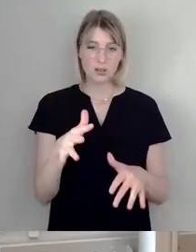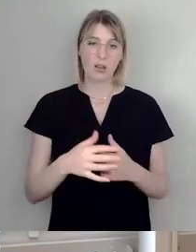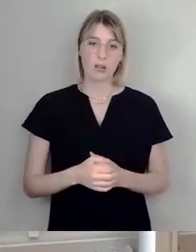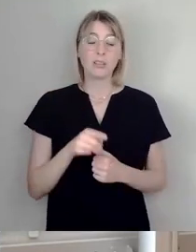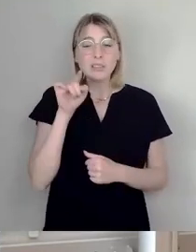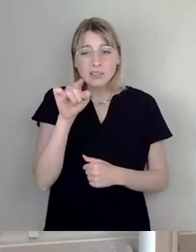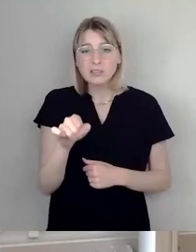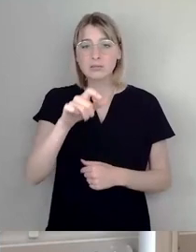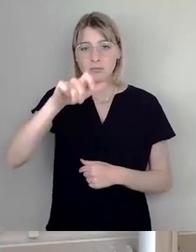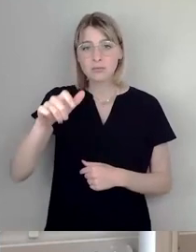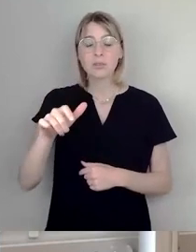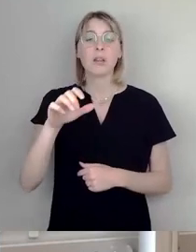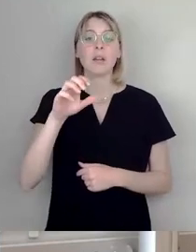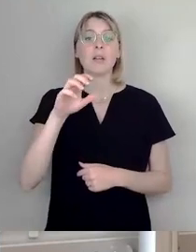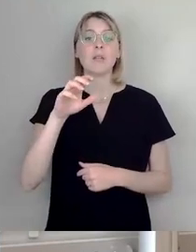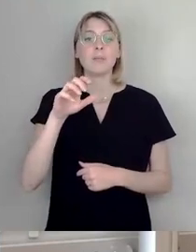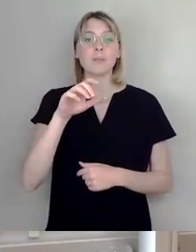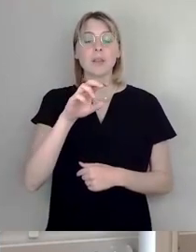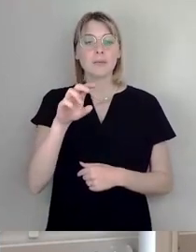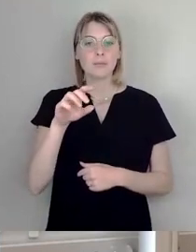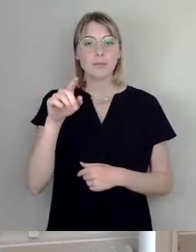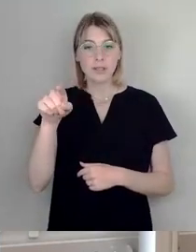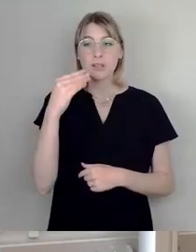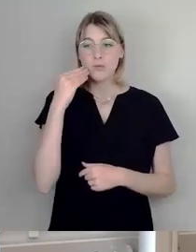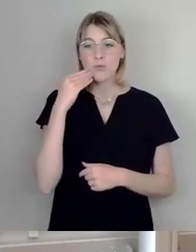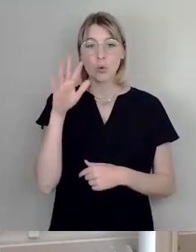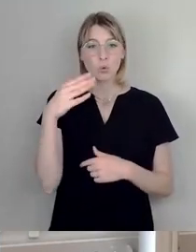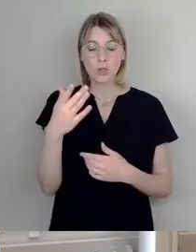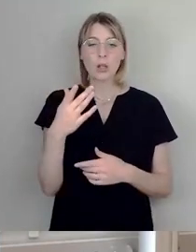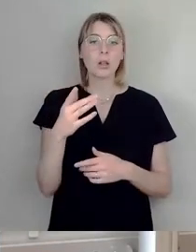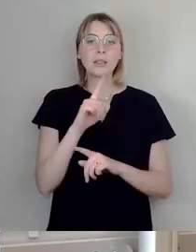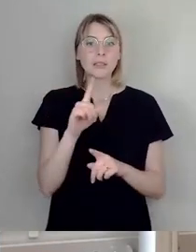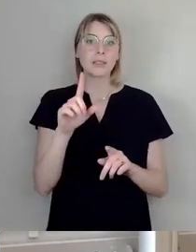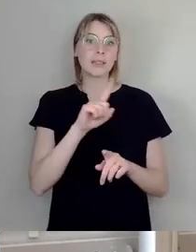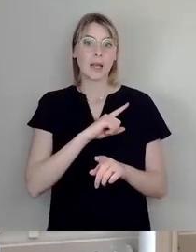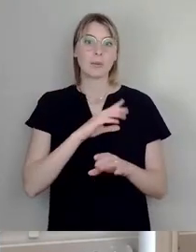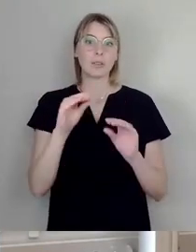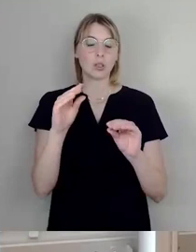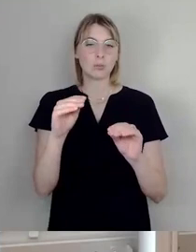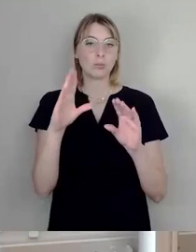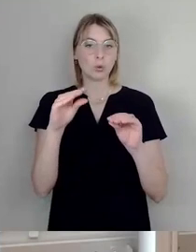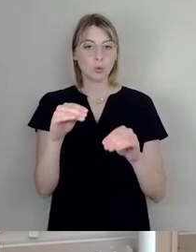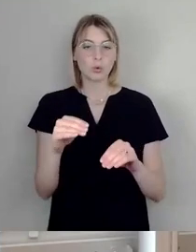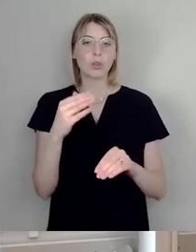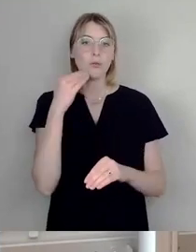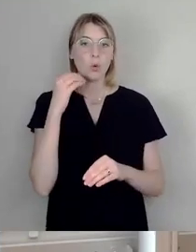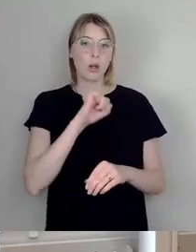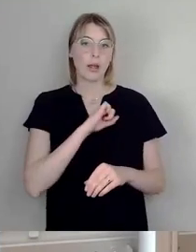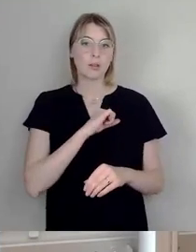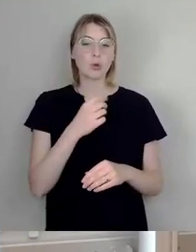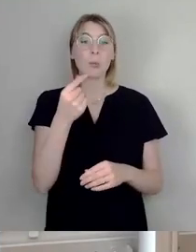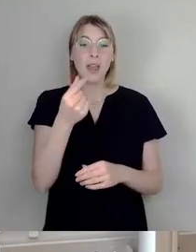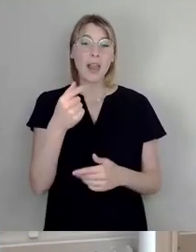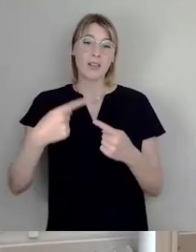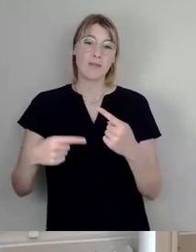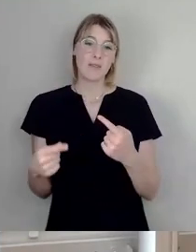wohnen, den mangelt es nicht an einem Angebot für selbstgenutzten Wohneigentum, den mangelt es an Geld, um Miete auf dem freien Markt zu bezahlen. Dann werden die nicht